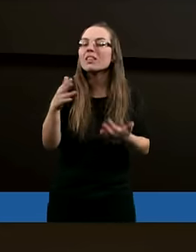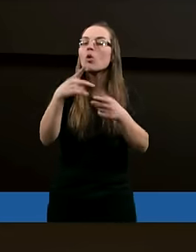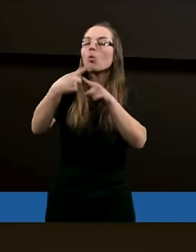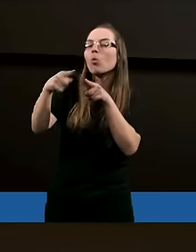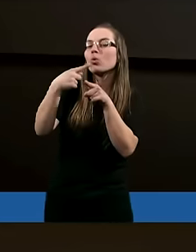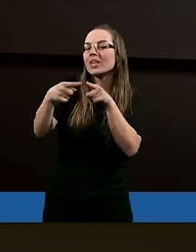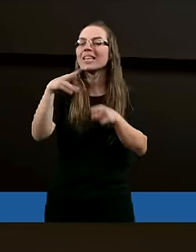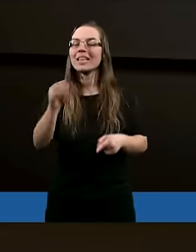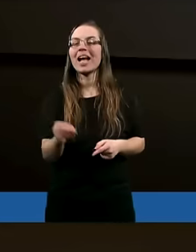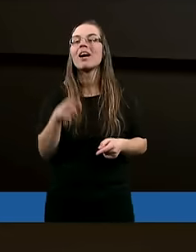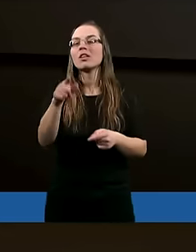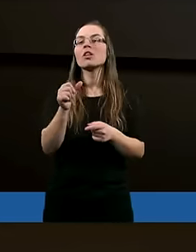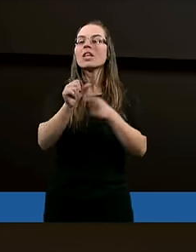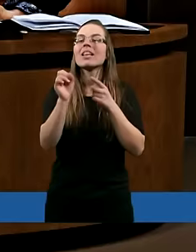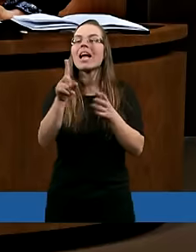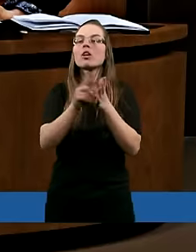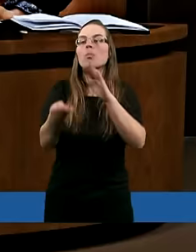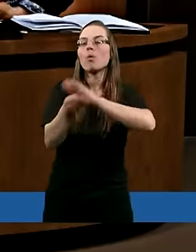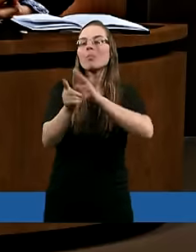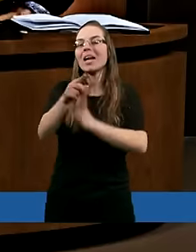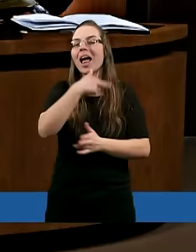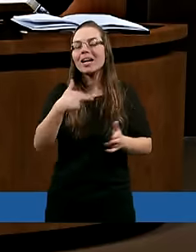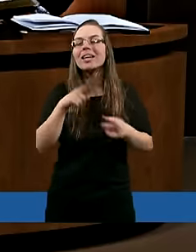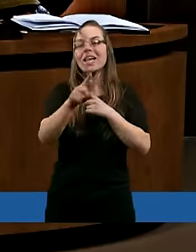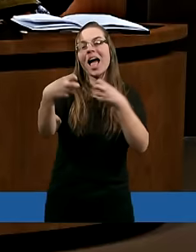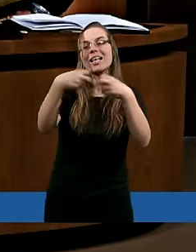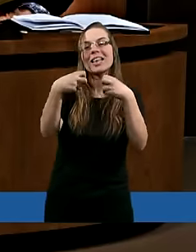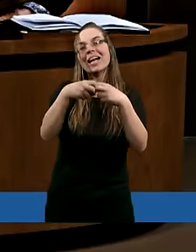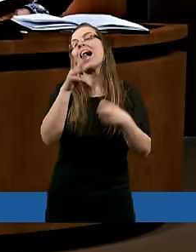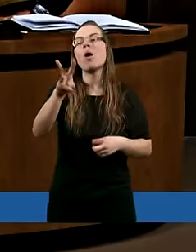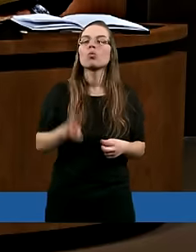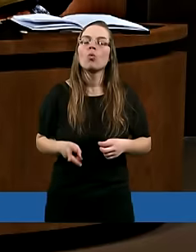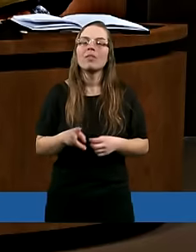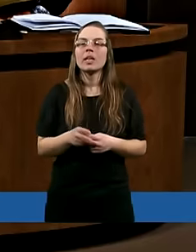Ja jeszcze mam taką myśl, może taka podpowiedź dla nas, dla internautów.